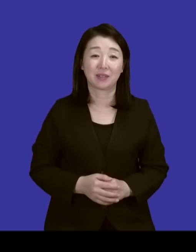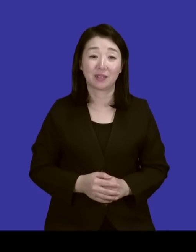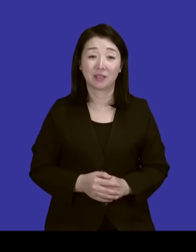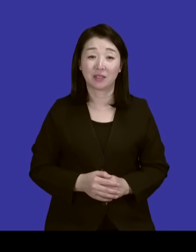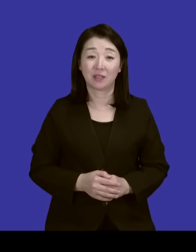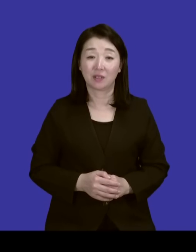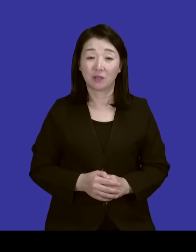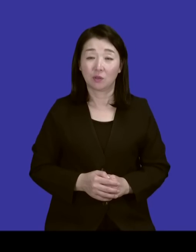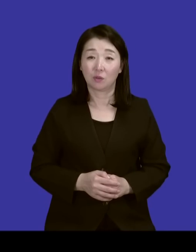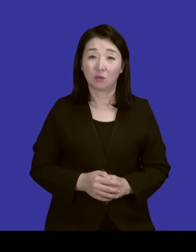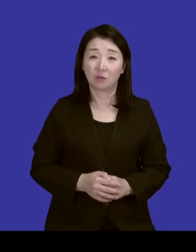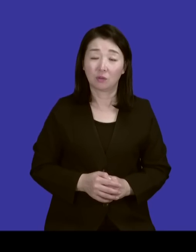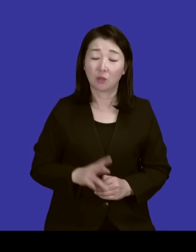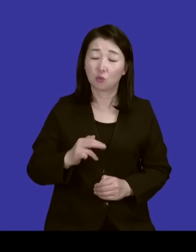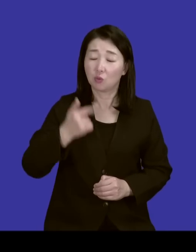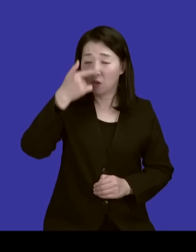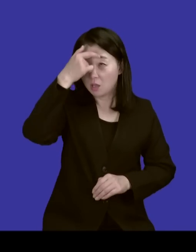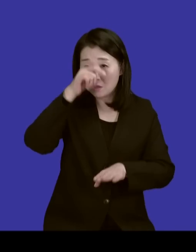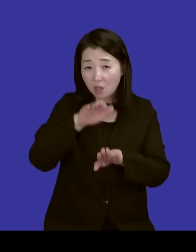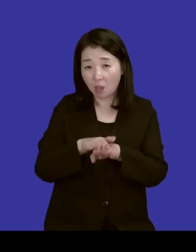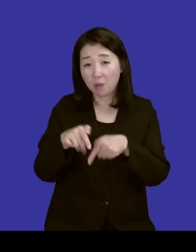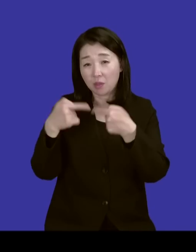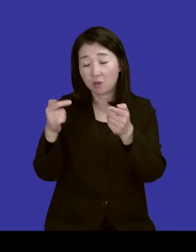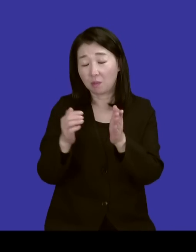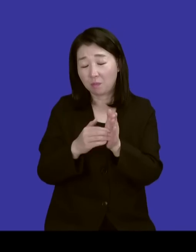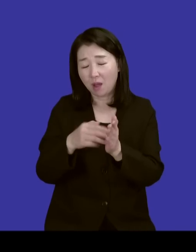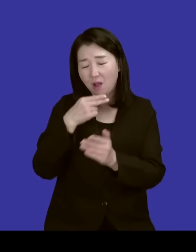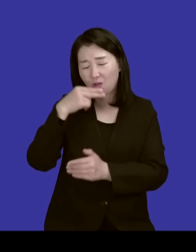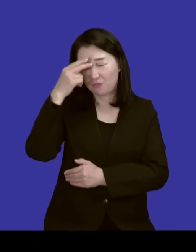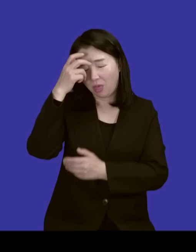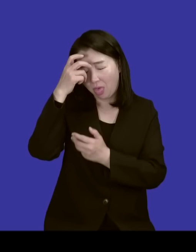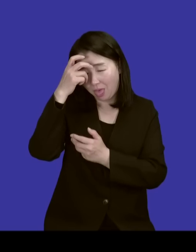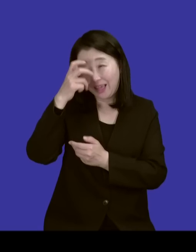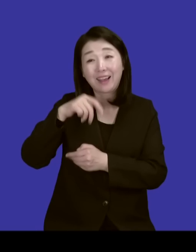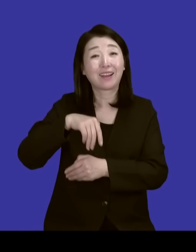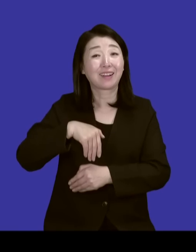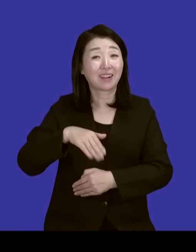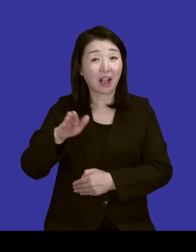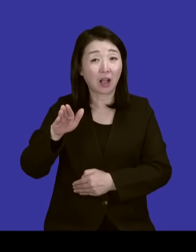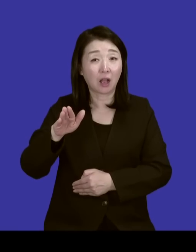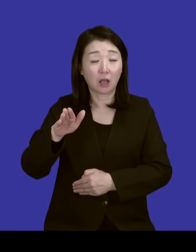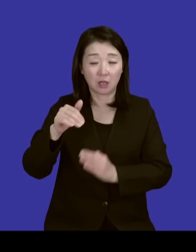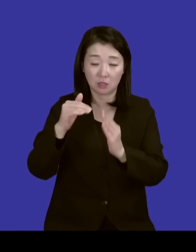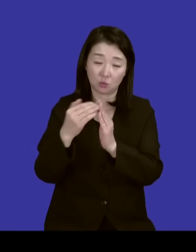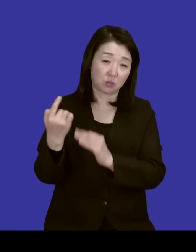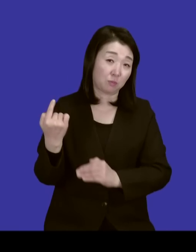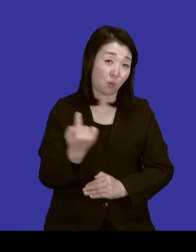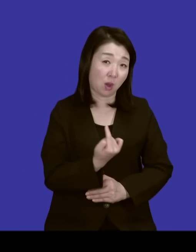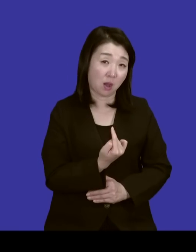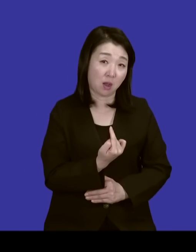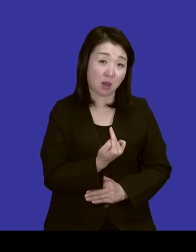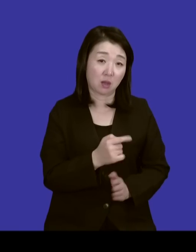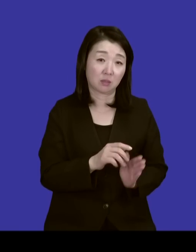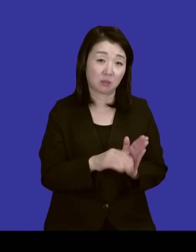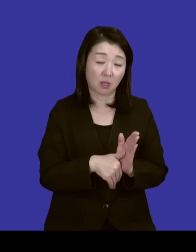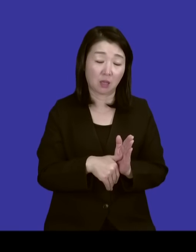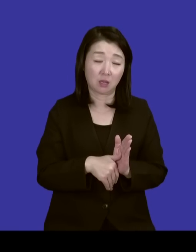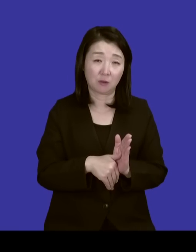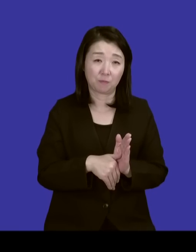주일날 예배를 뒤에서 이렇게 이제 뭐 술도 좀 덜 깰 때도 있었고 네. 나 집에 오는데 우리